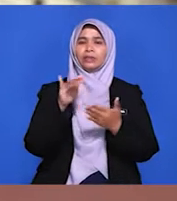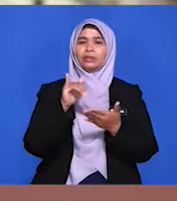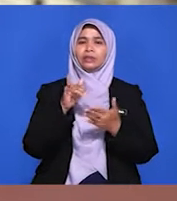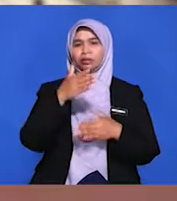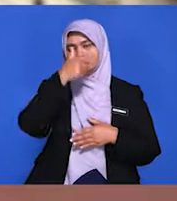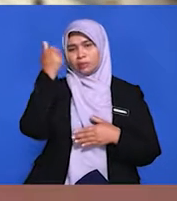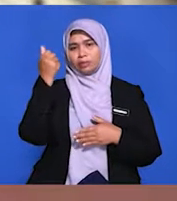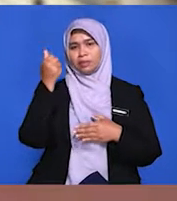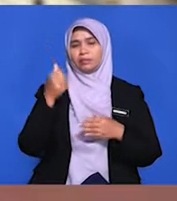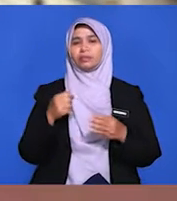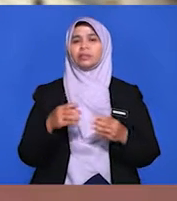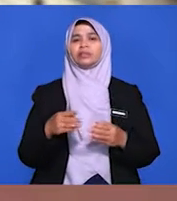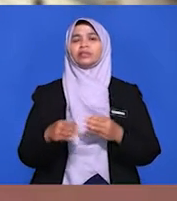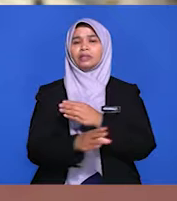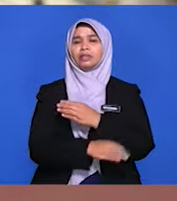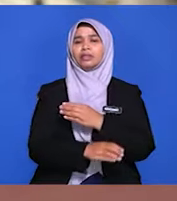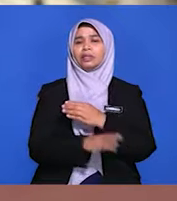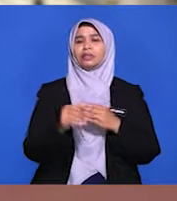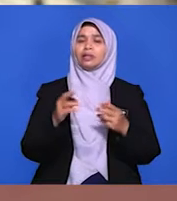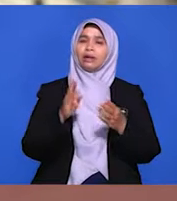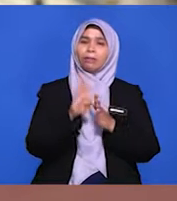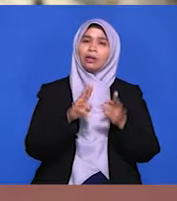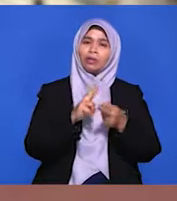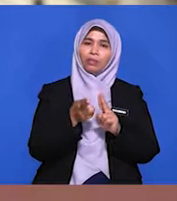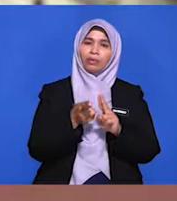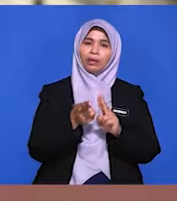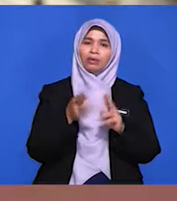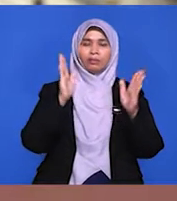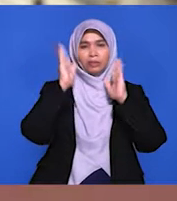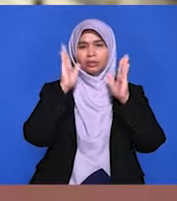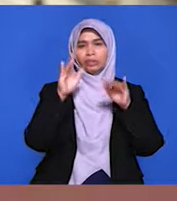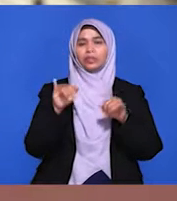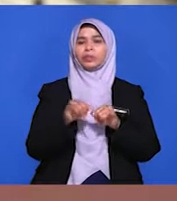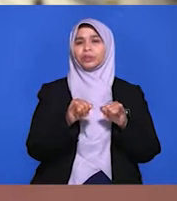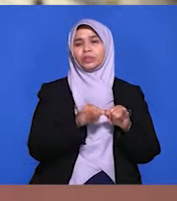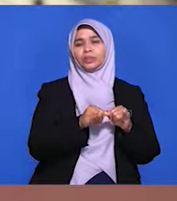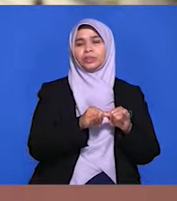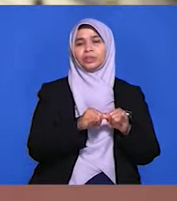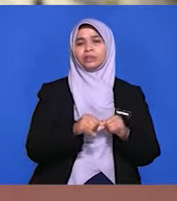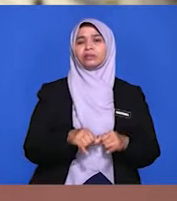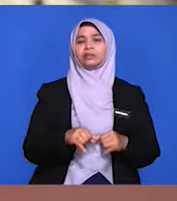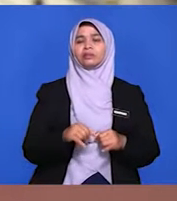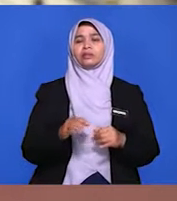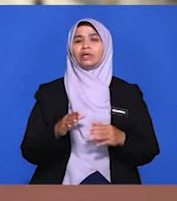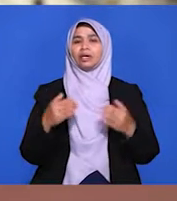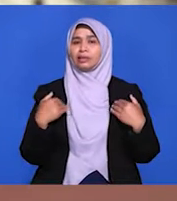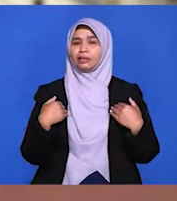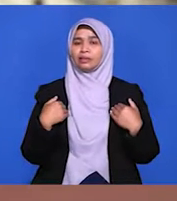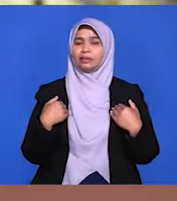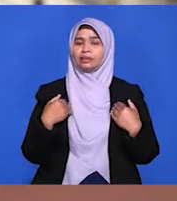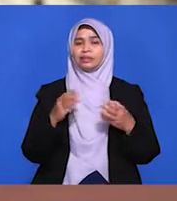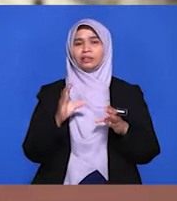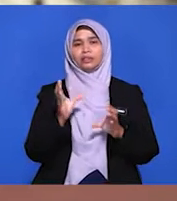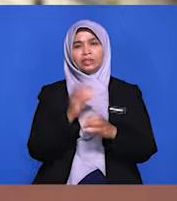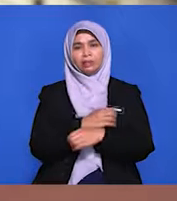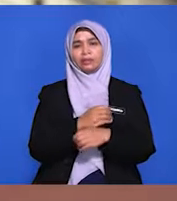keadaan dunia yang dinamik dan berubah, Malaysia turut terkena tempiasnya. Terdapat ketikanya Malaysia terpaksa